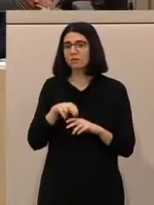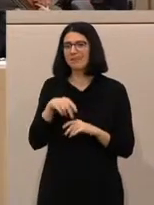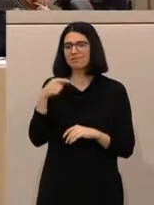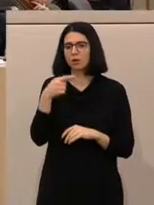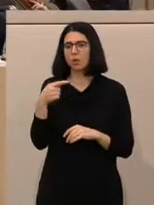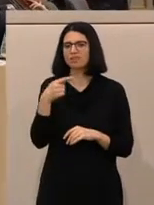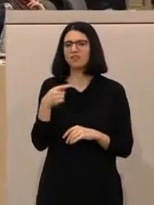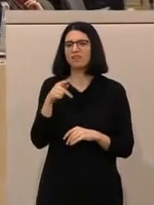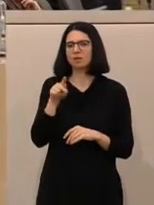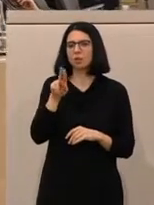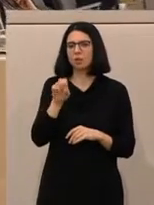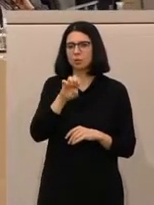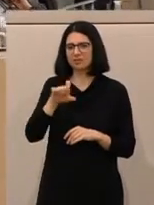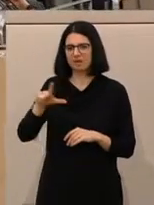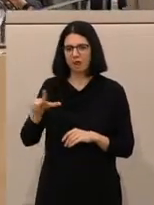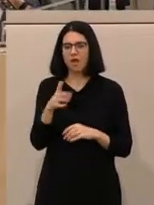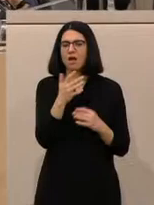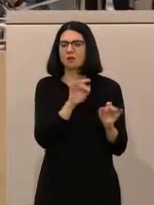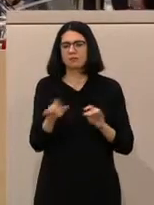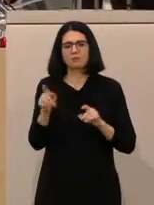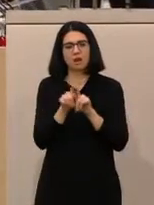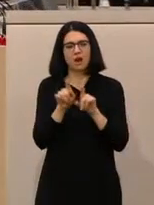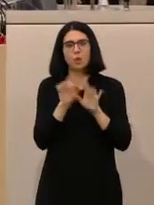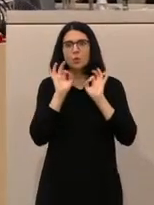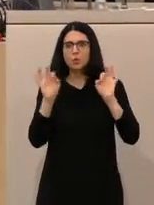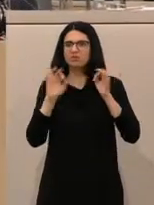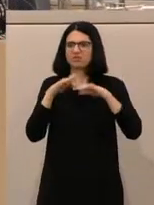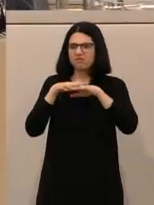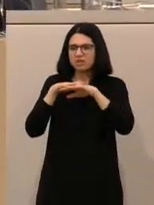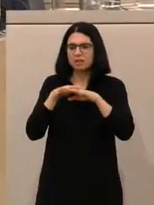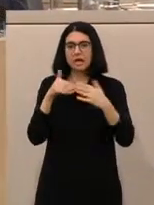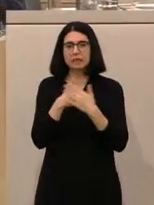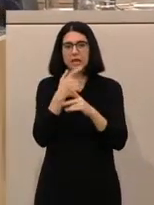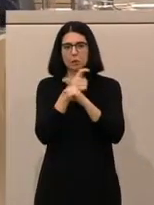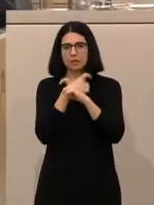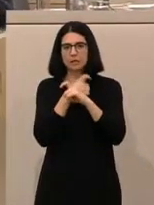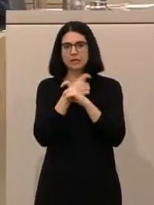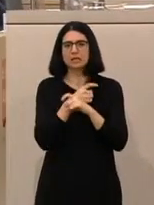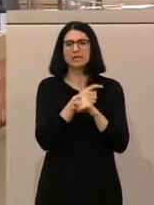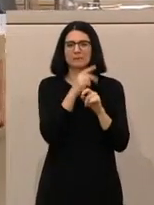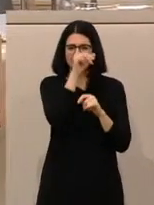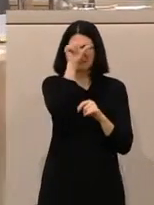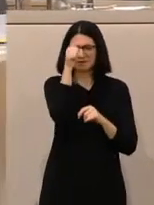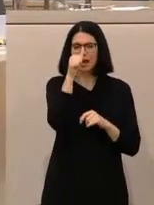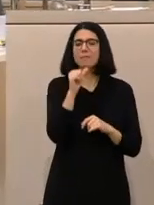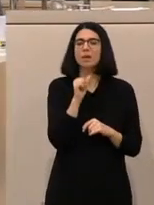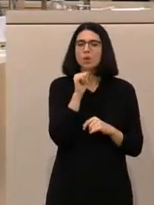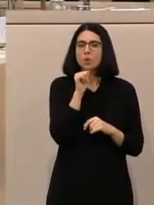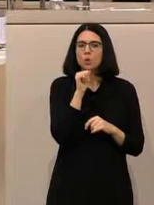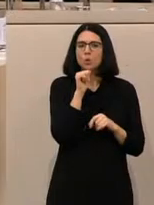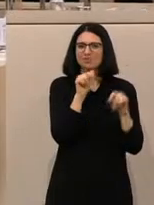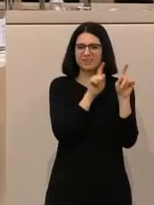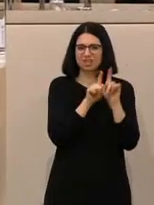-Gottfried Küssl. Aber er hat auch beste Verbindungen zur Neonazi-Gruppe unwiderstehlich. Es ist ein